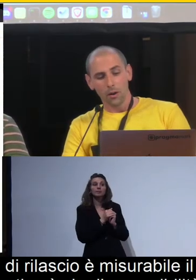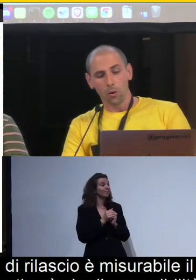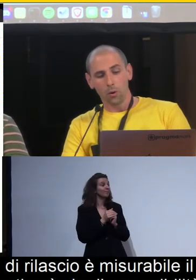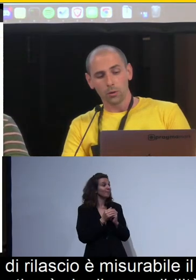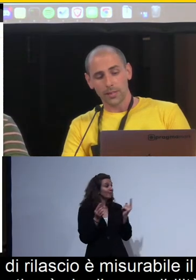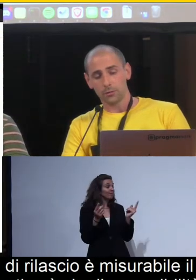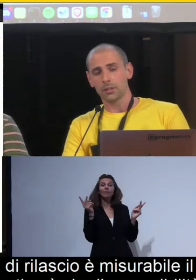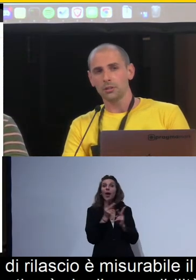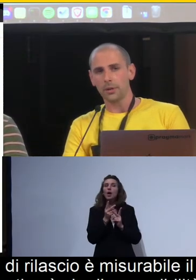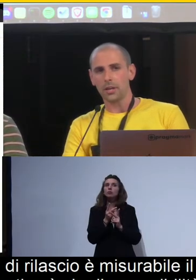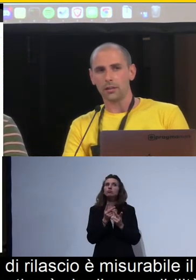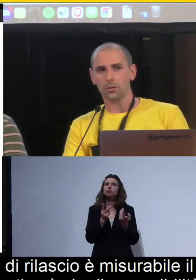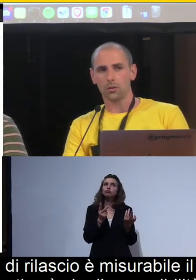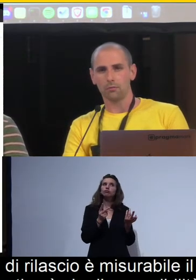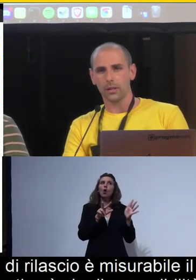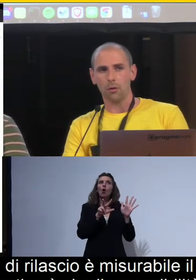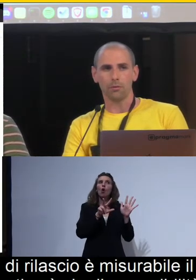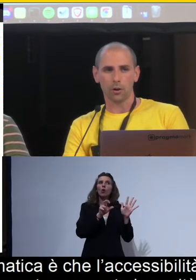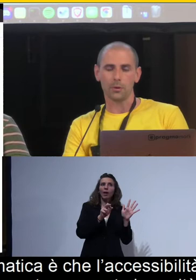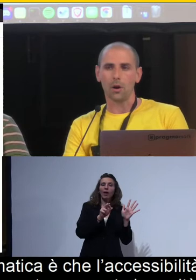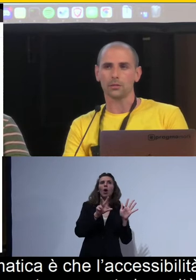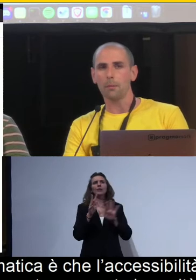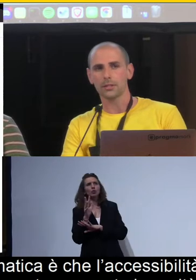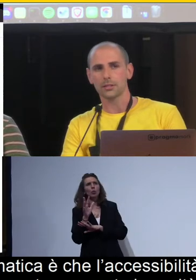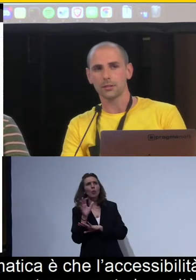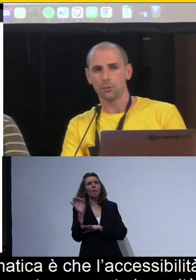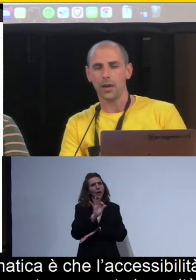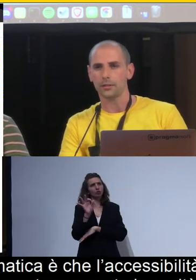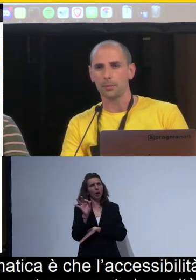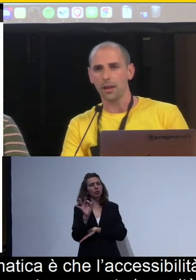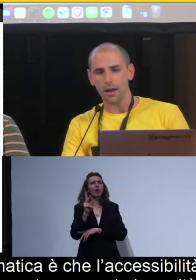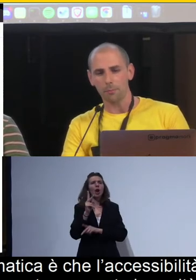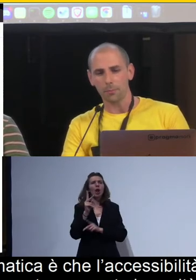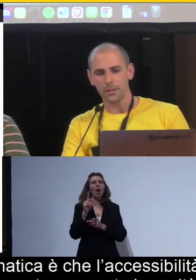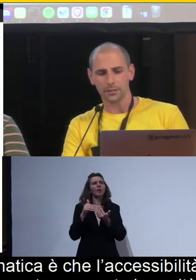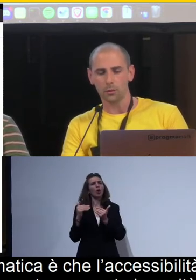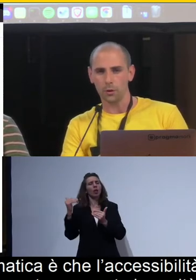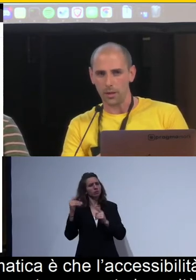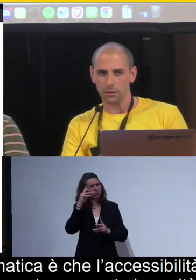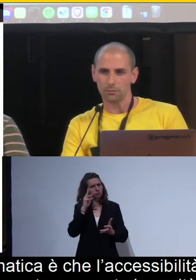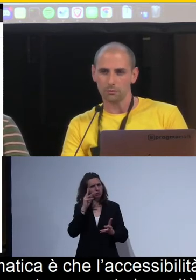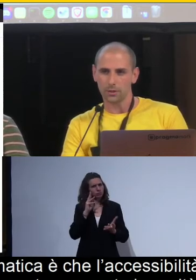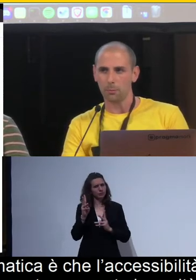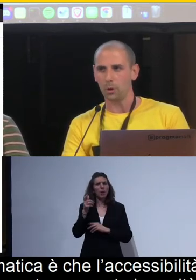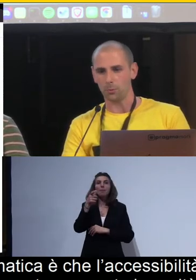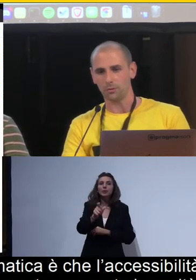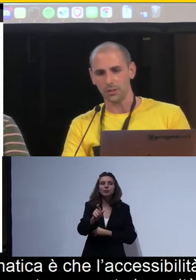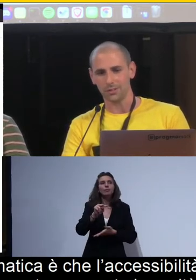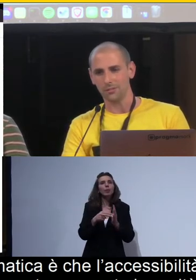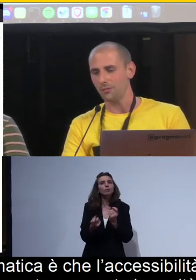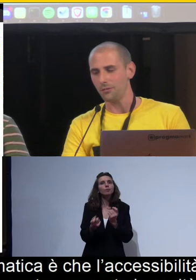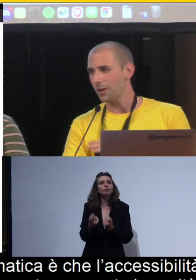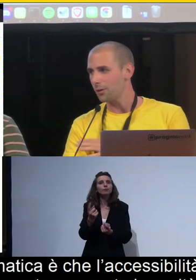80-85%, che è un valore medio-alto, è abbastanza forviante perché presenta alcuni problemi che poi dopo